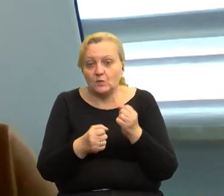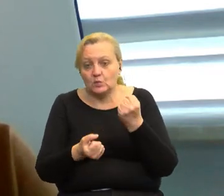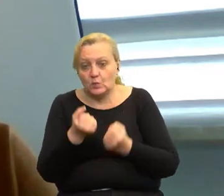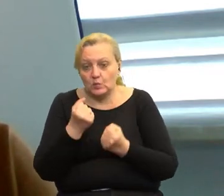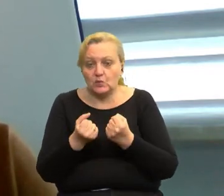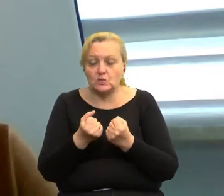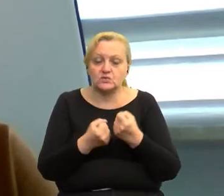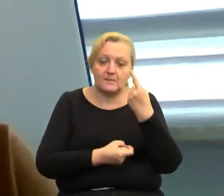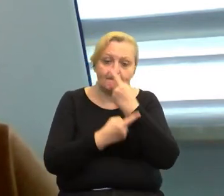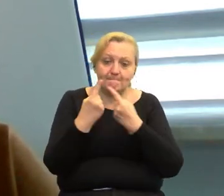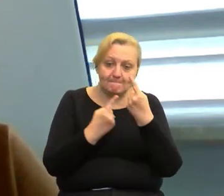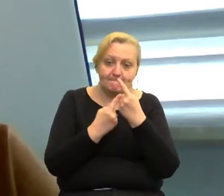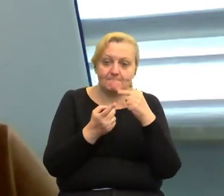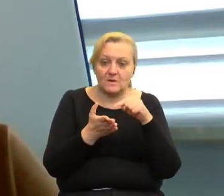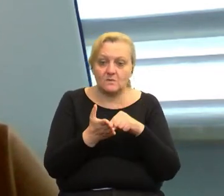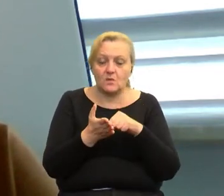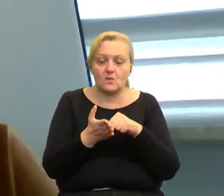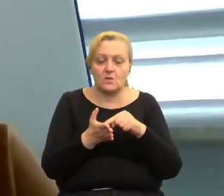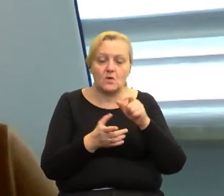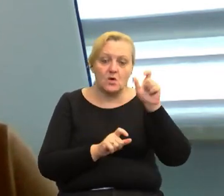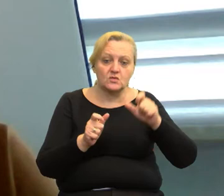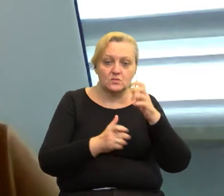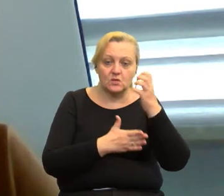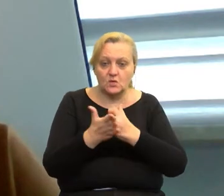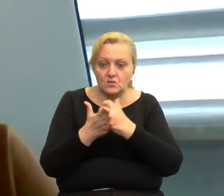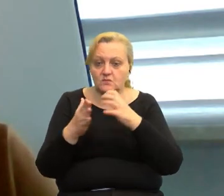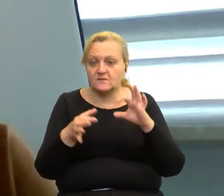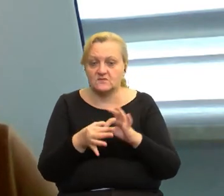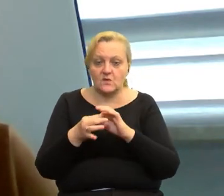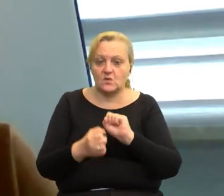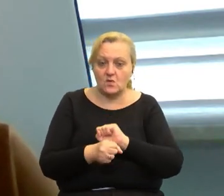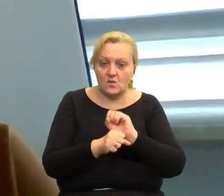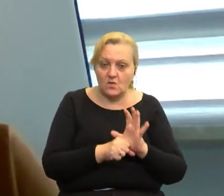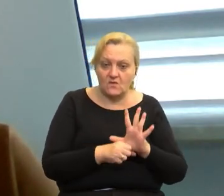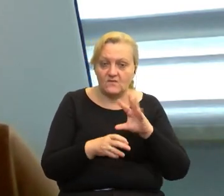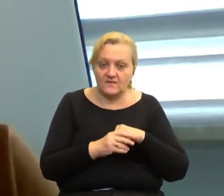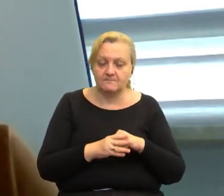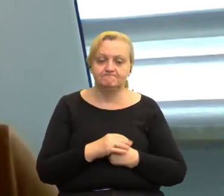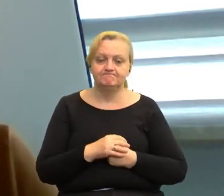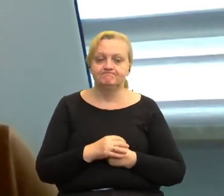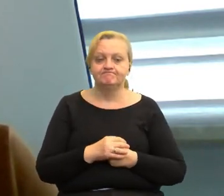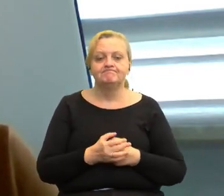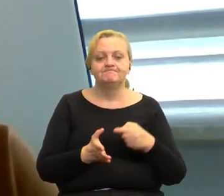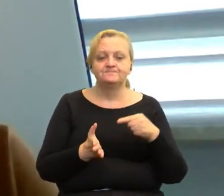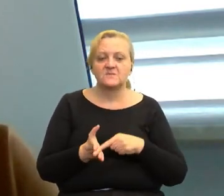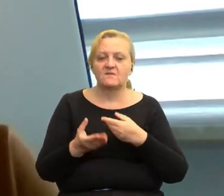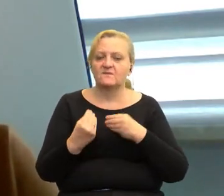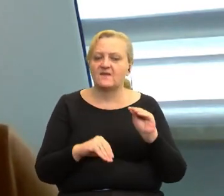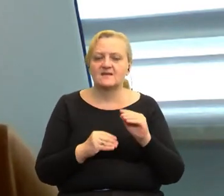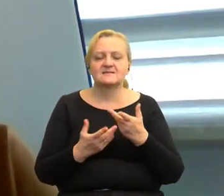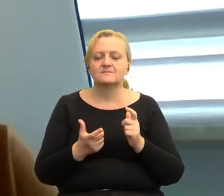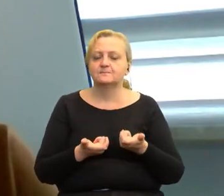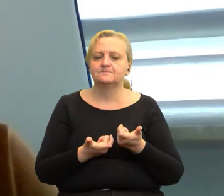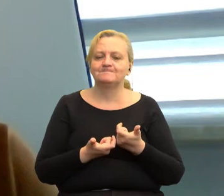dotknęły wszystkich beneficjentów związane z COVID-em. Tutaj najbardziej nas jakby